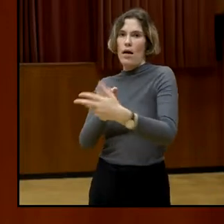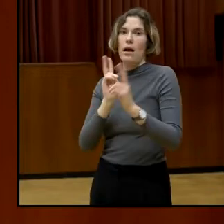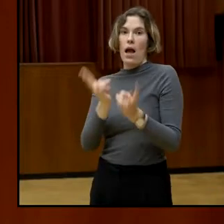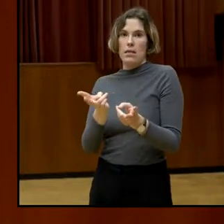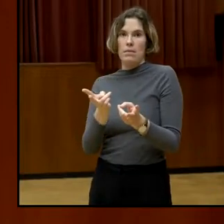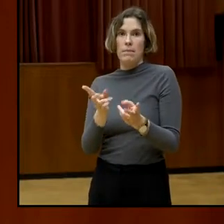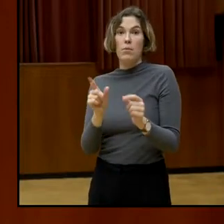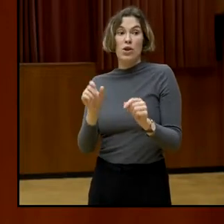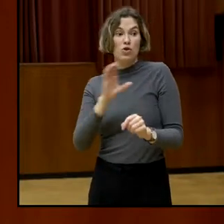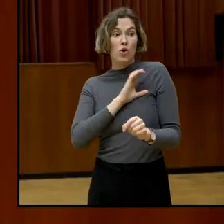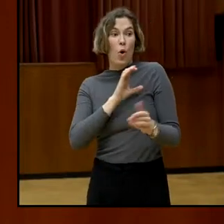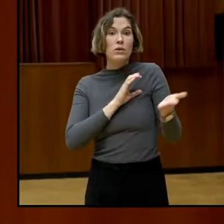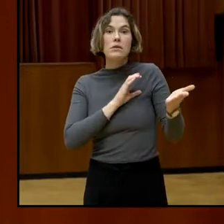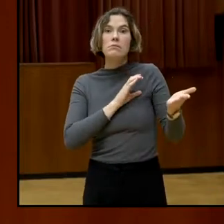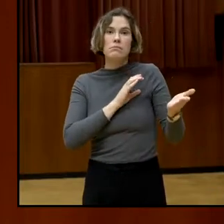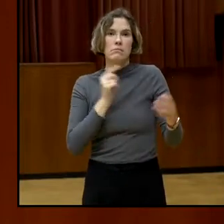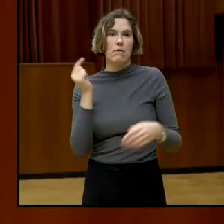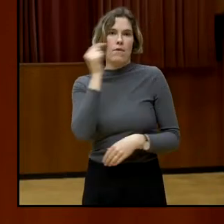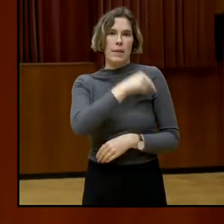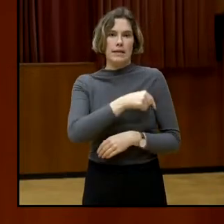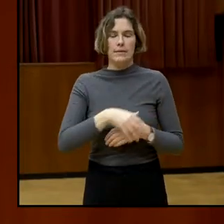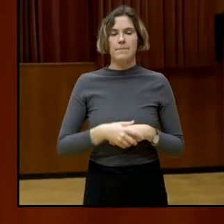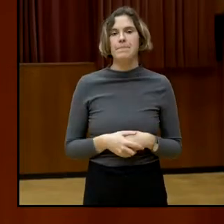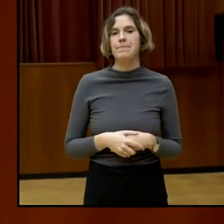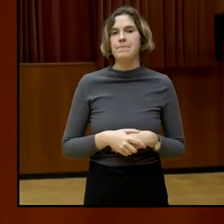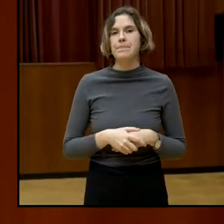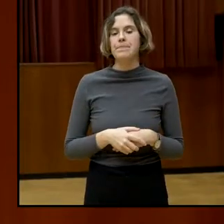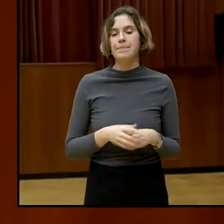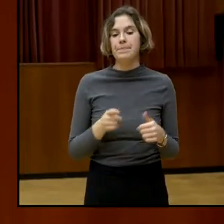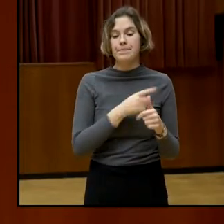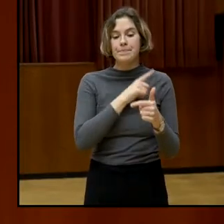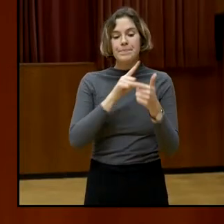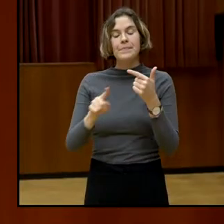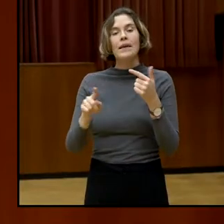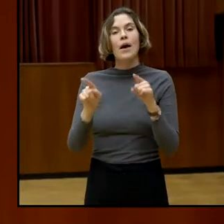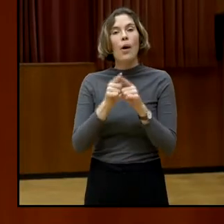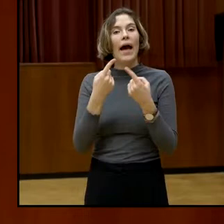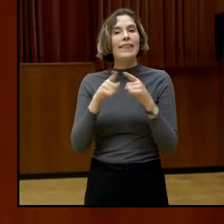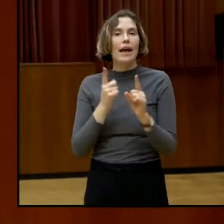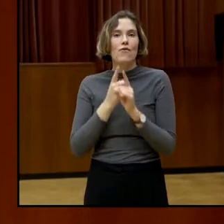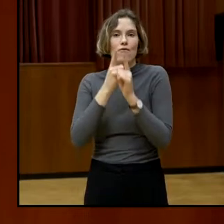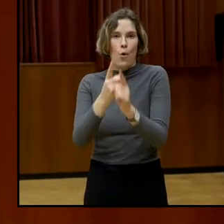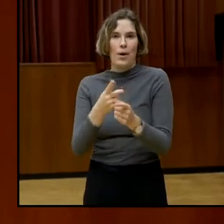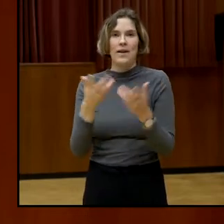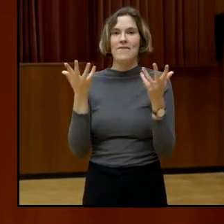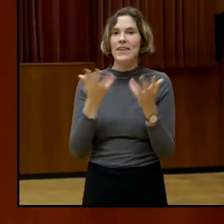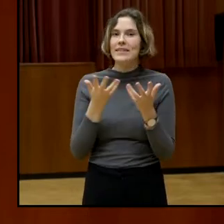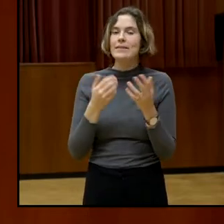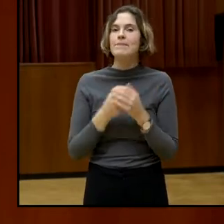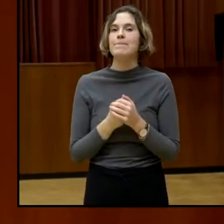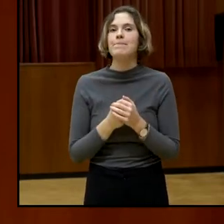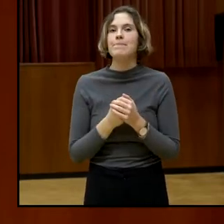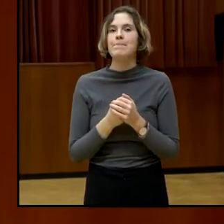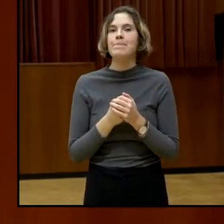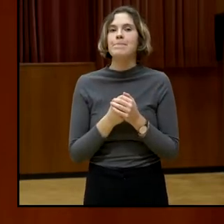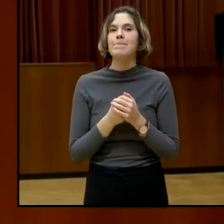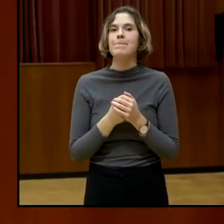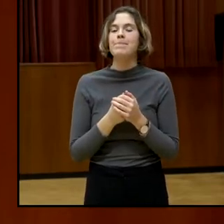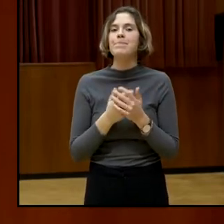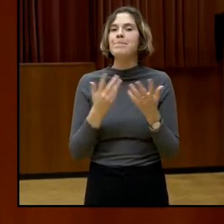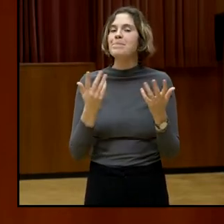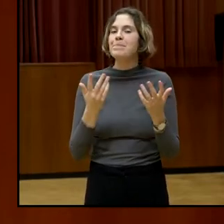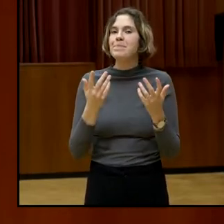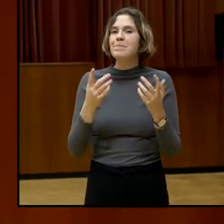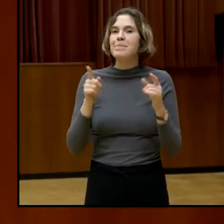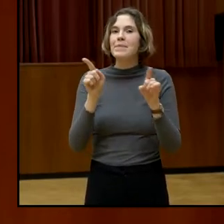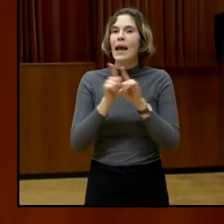Chance, muss man sagen. Eine weitere Konsequenz ist, es kann nicht ausreichend repräsentative